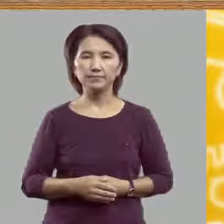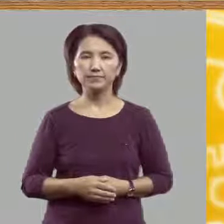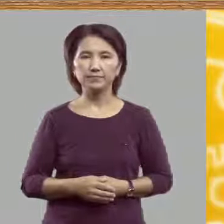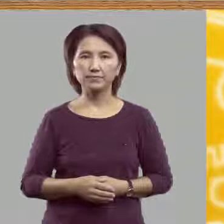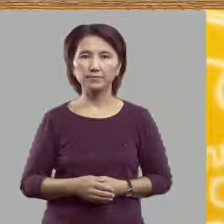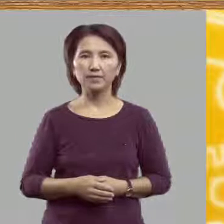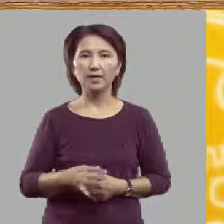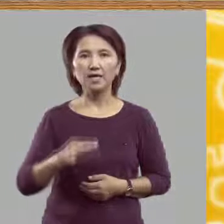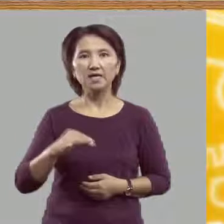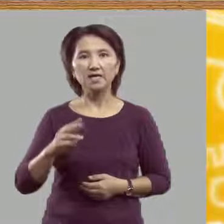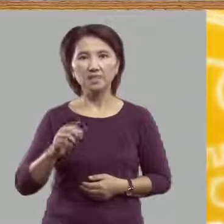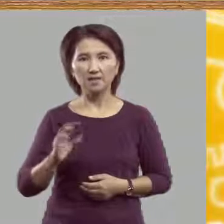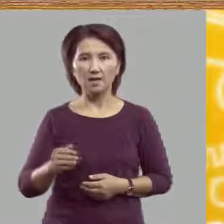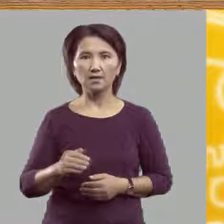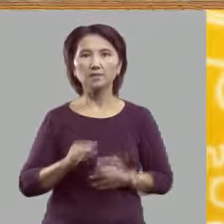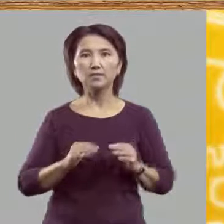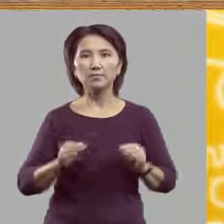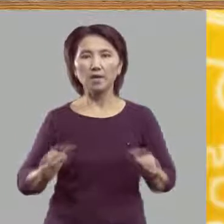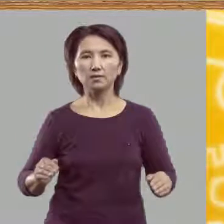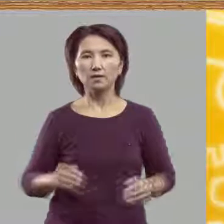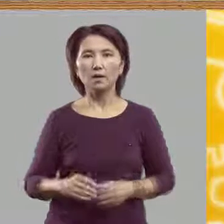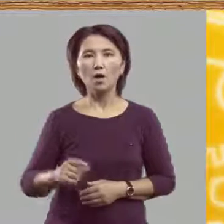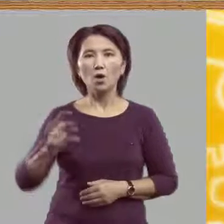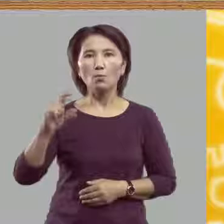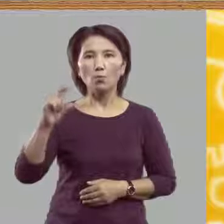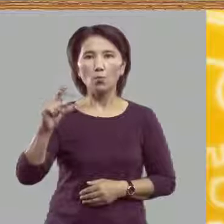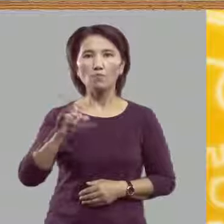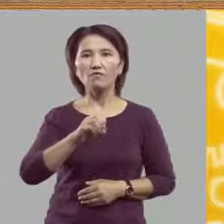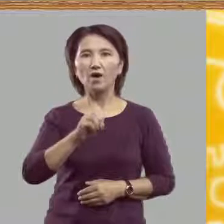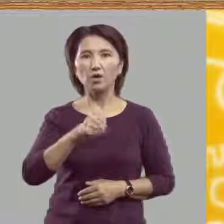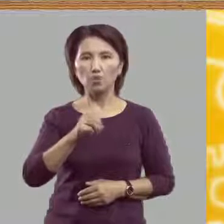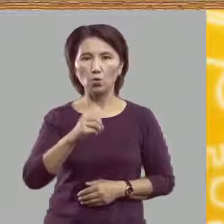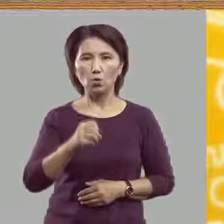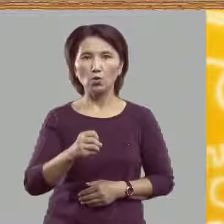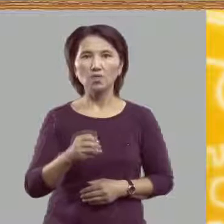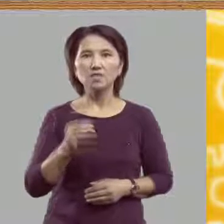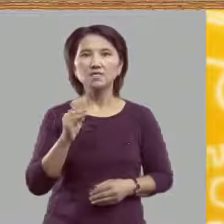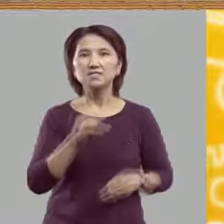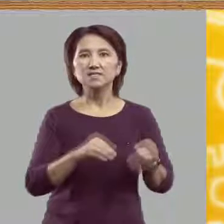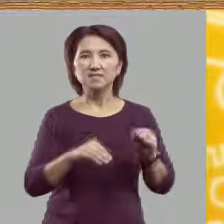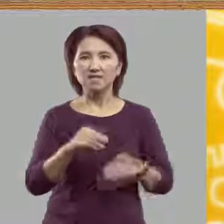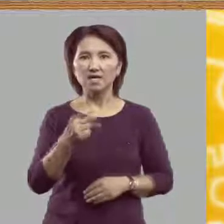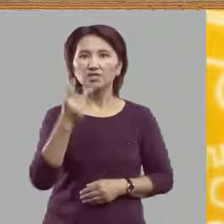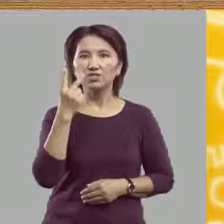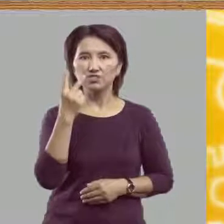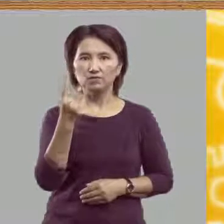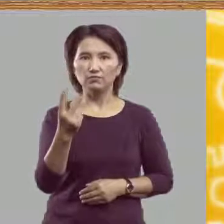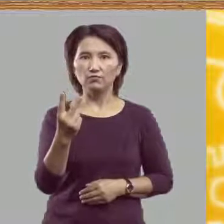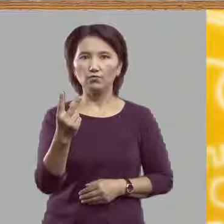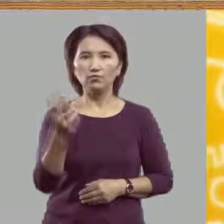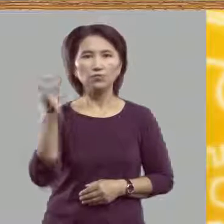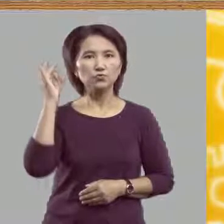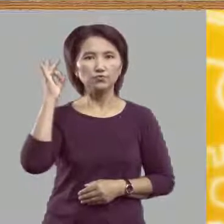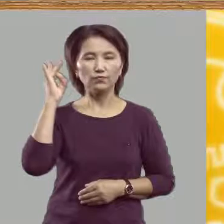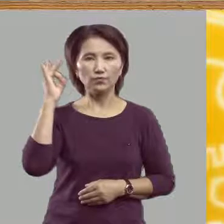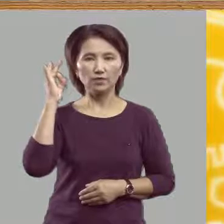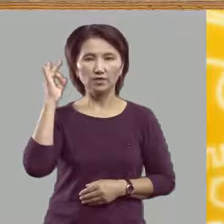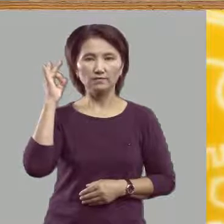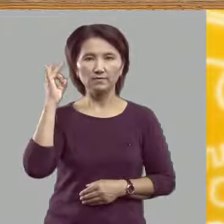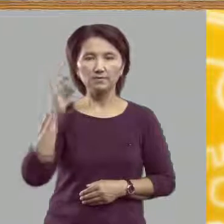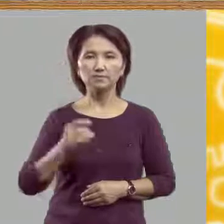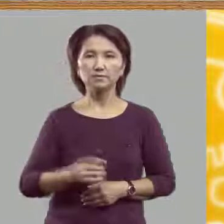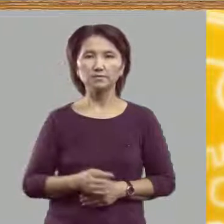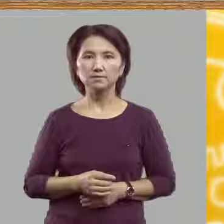Итак, ребята, буква Ё состоит из двух звуков.